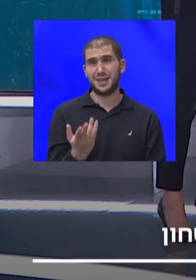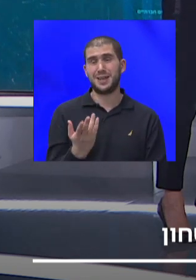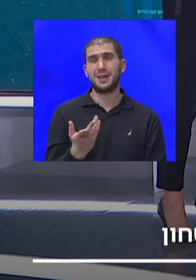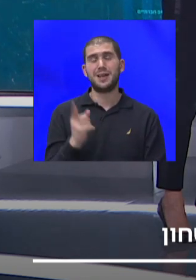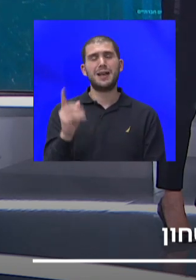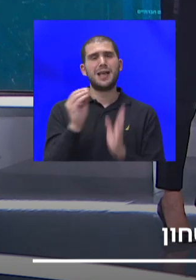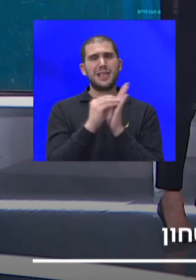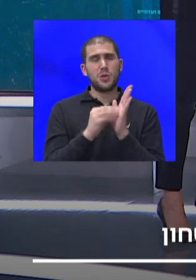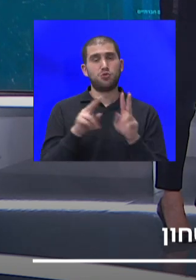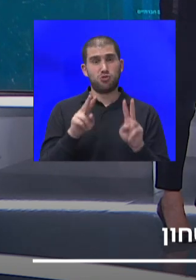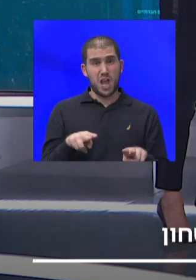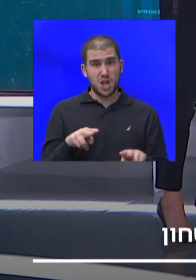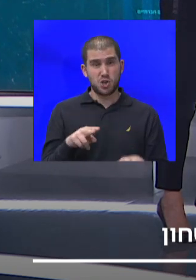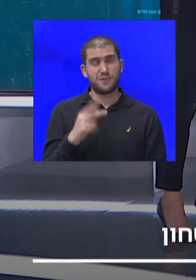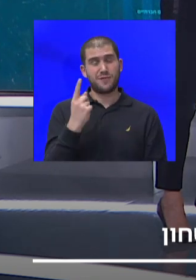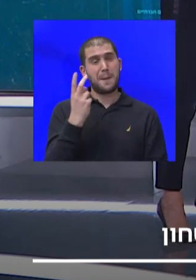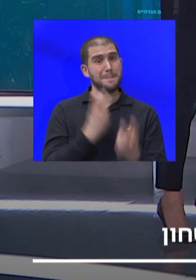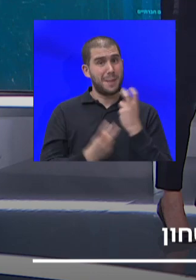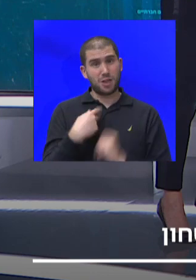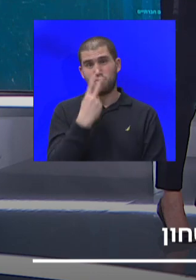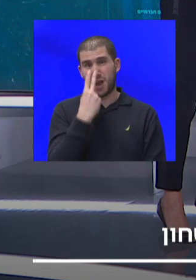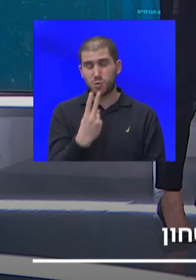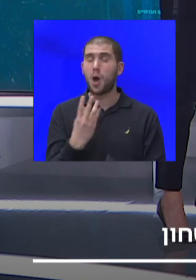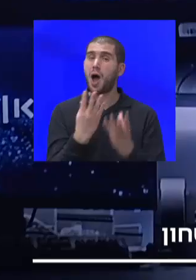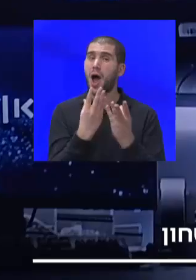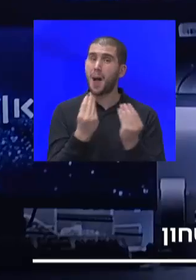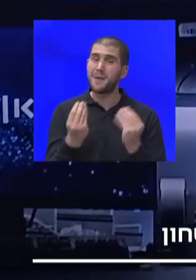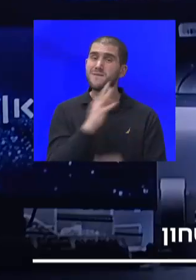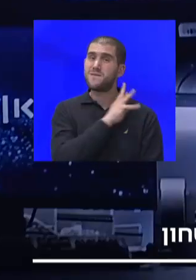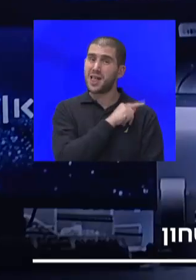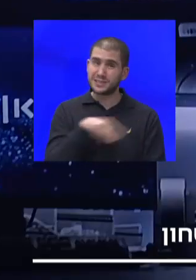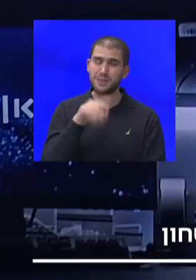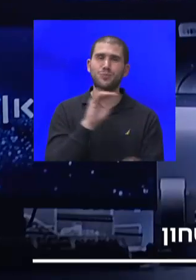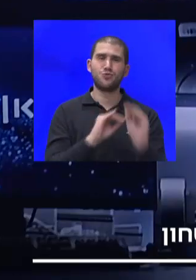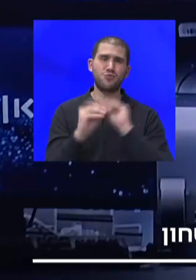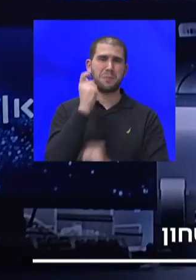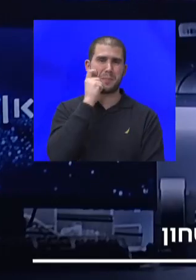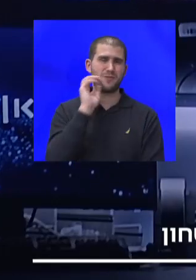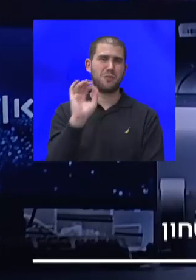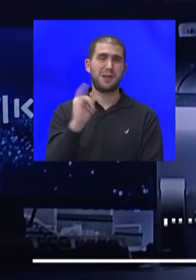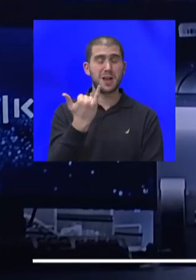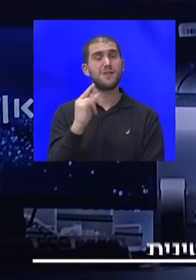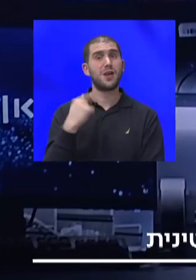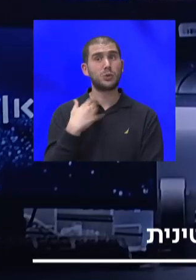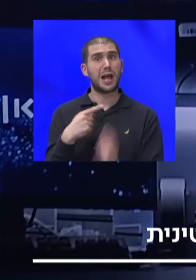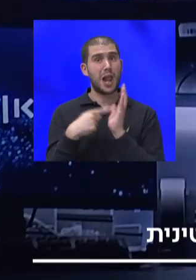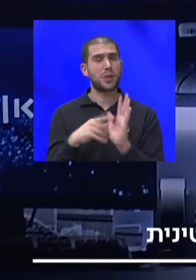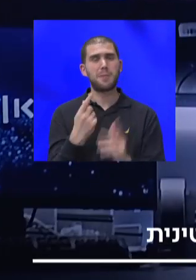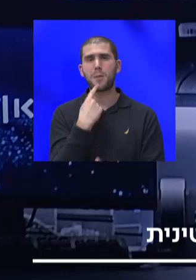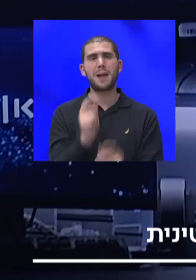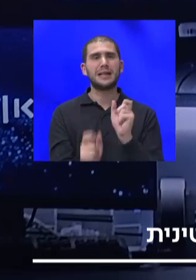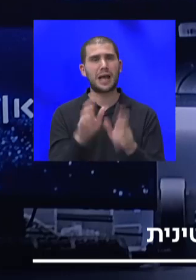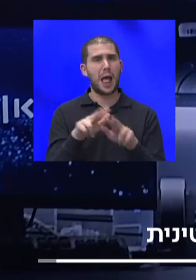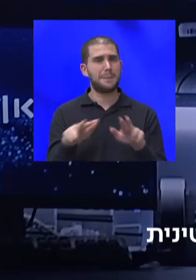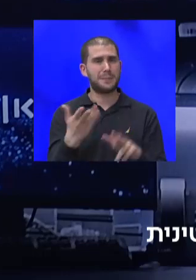וככה מידע שאנחנו רואים, הרבה מאוד פלסטינים משתמשים בטלפון הסלולרי, ובואו אני רוצה להראות לך מה אומרים האזרחים על המצב הזה, על המחירים הגבוהים,